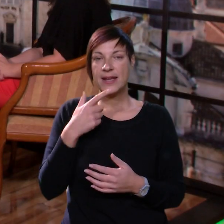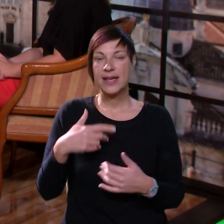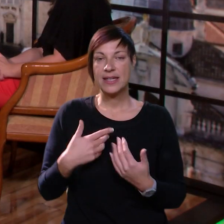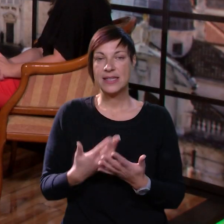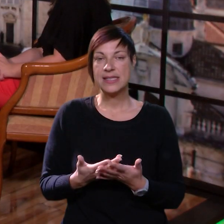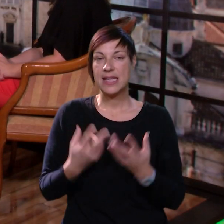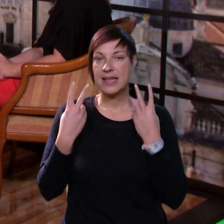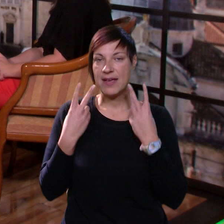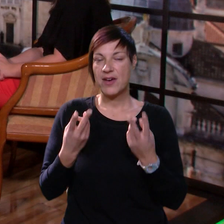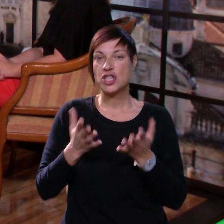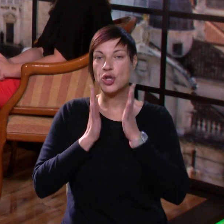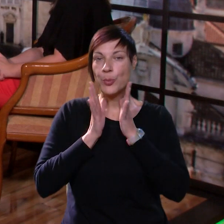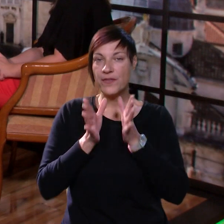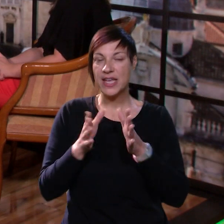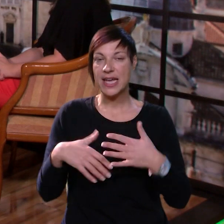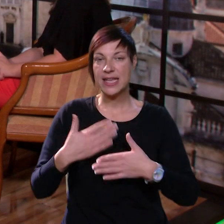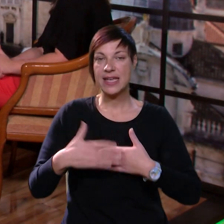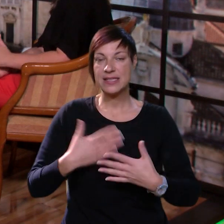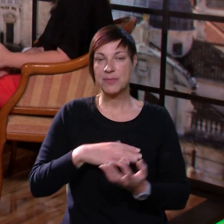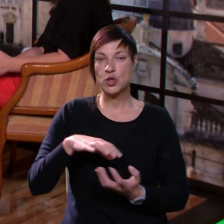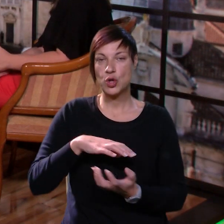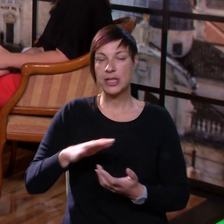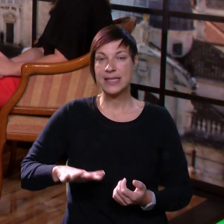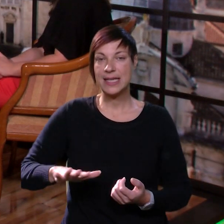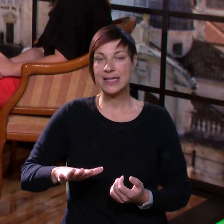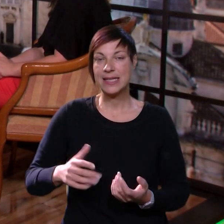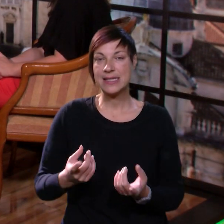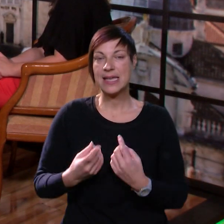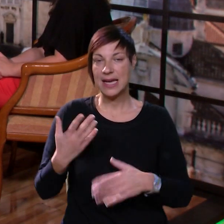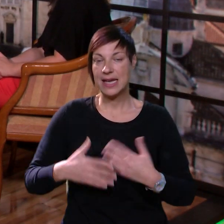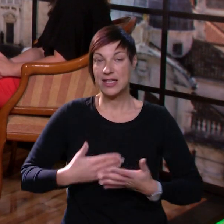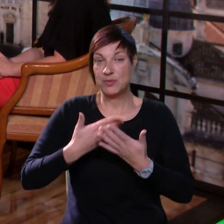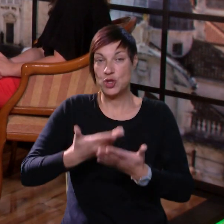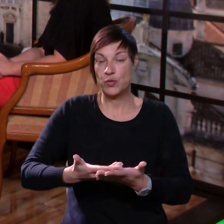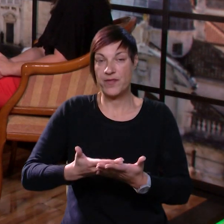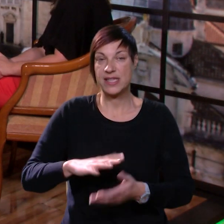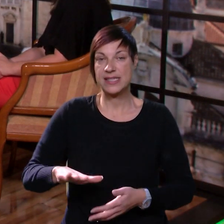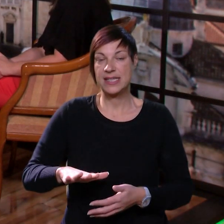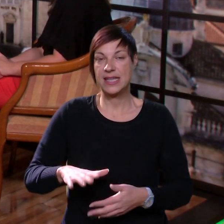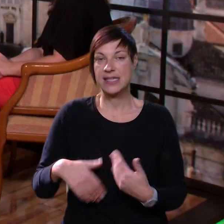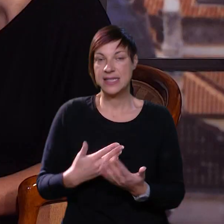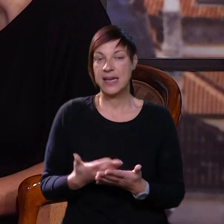Rekli ste da je iznimno važno to povjerenje između roditelja djeca, ali na kraju između i vas